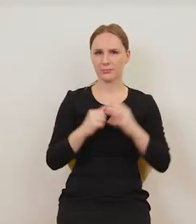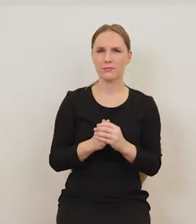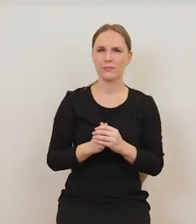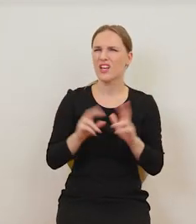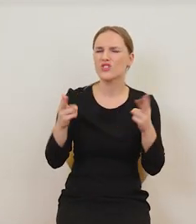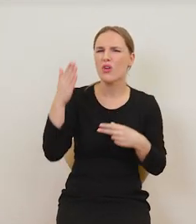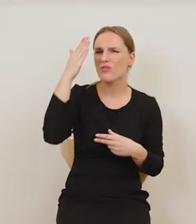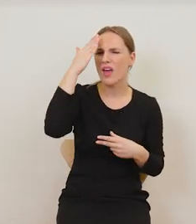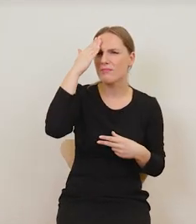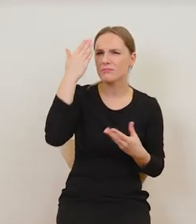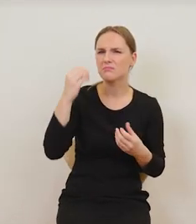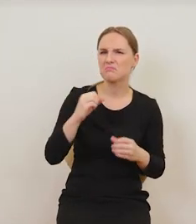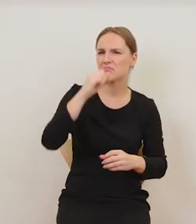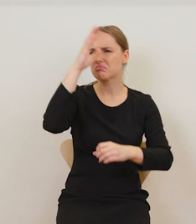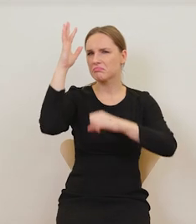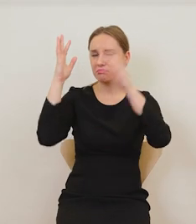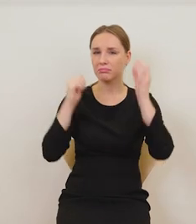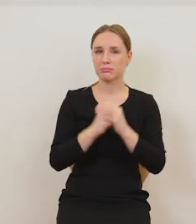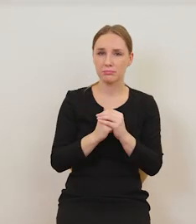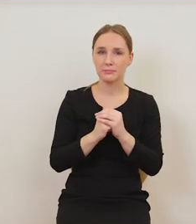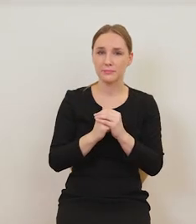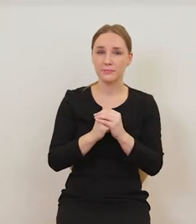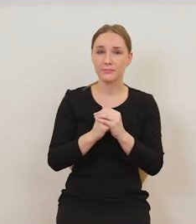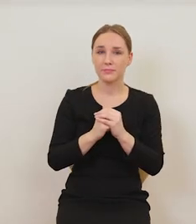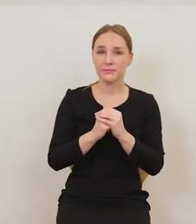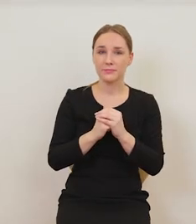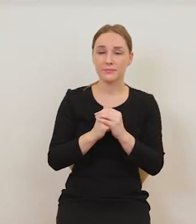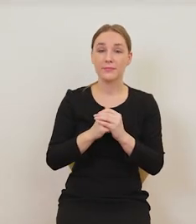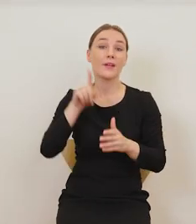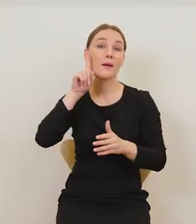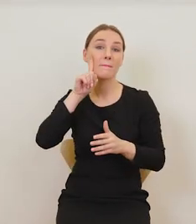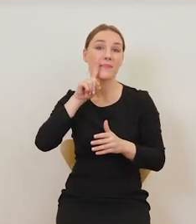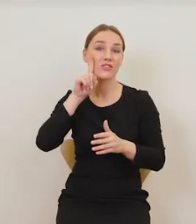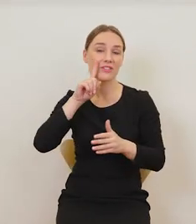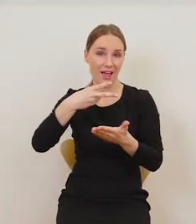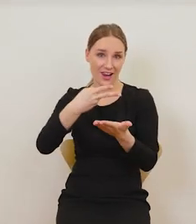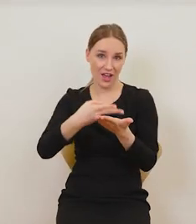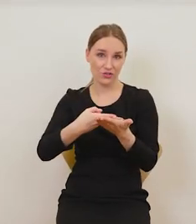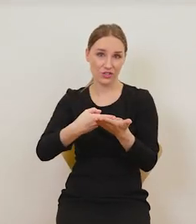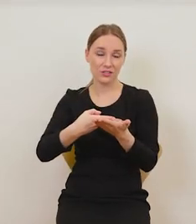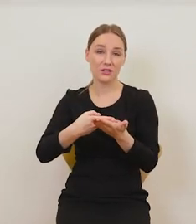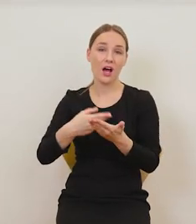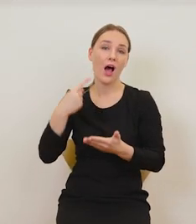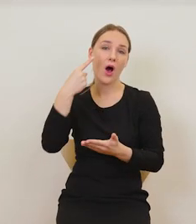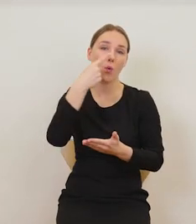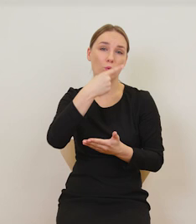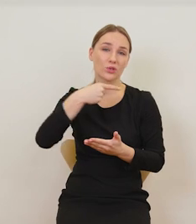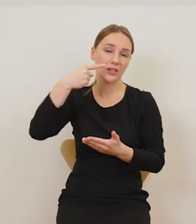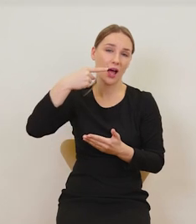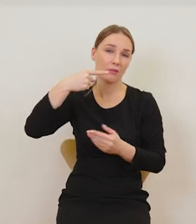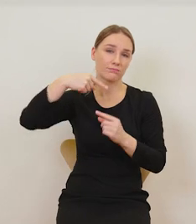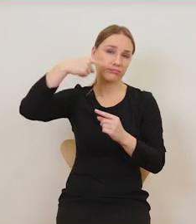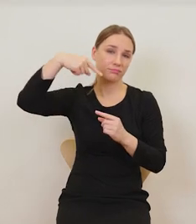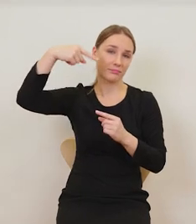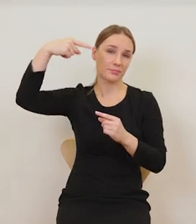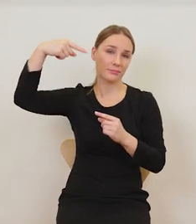mówi? Mówi nam o tym taki dymek, który unosi się nad ustami tego leżącego